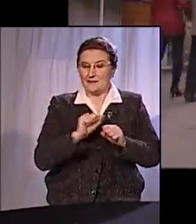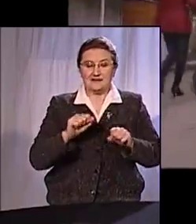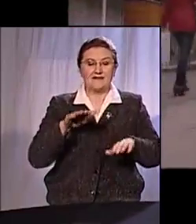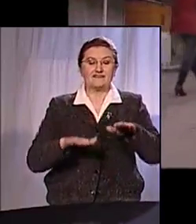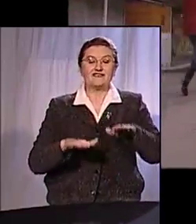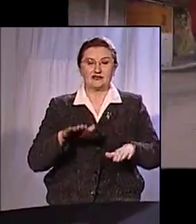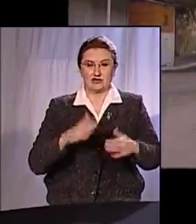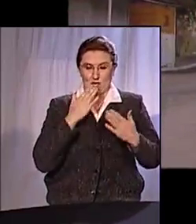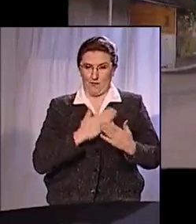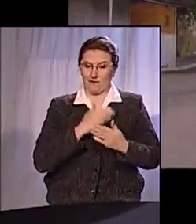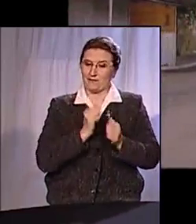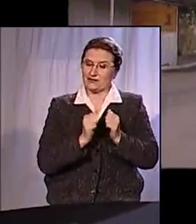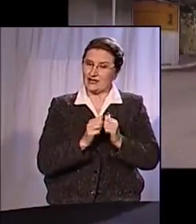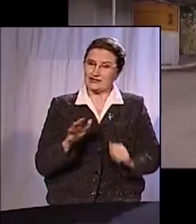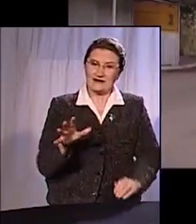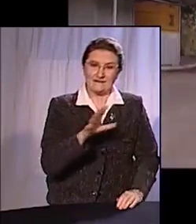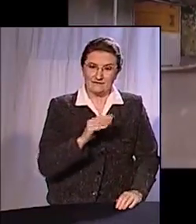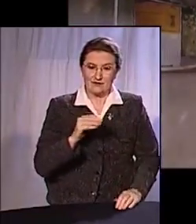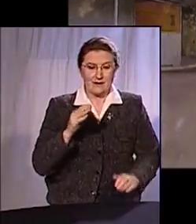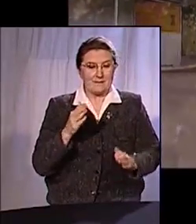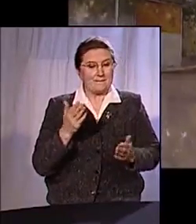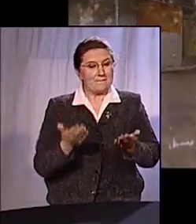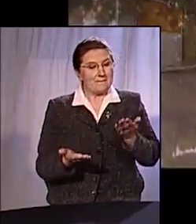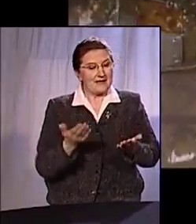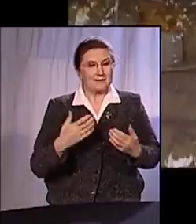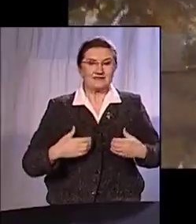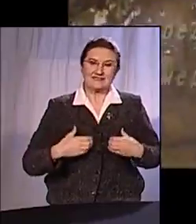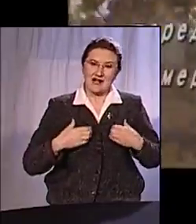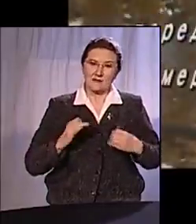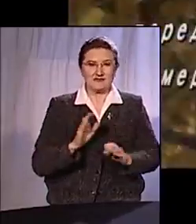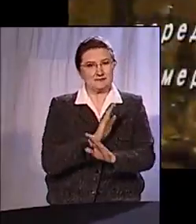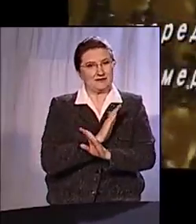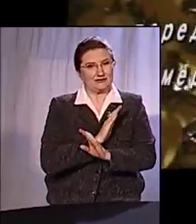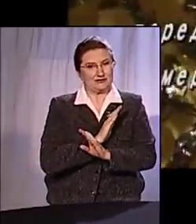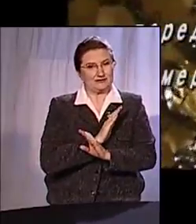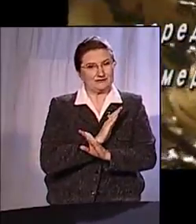любовью. Мы чаще всего меряем жизнь страхом и смертью.